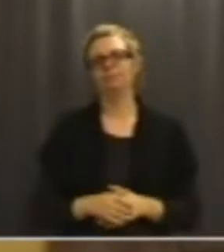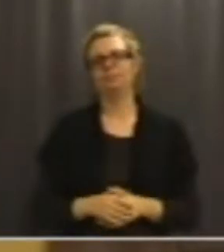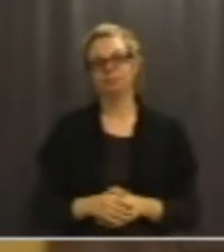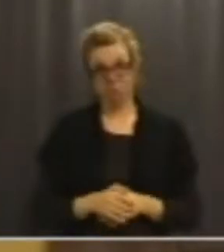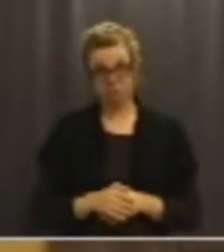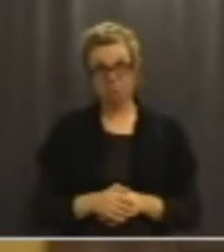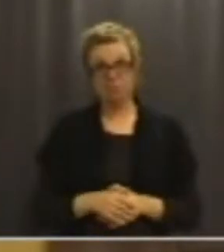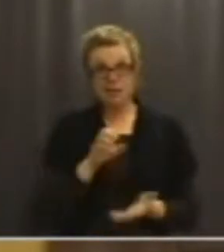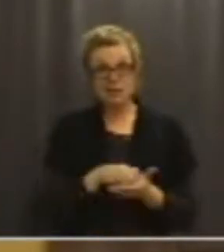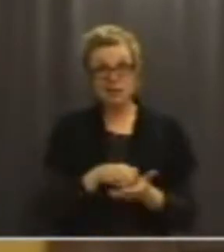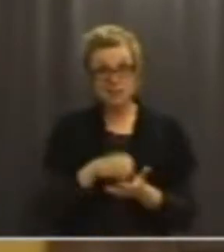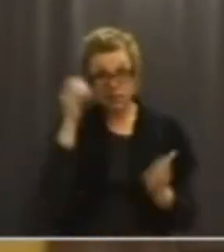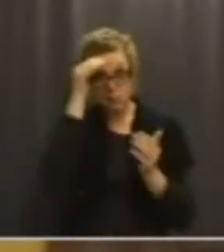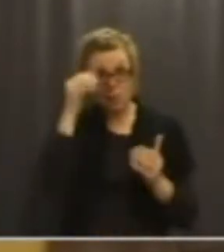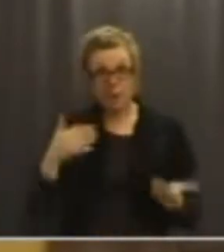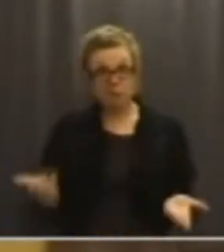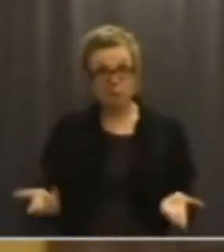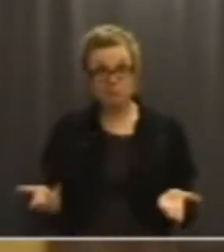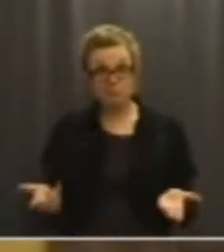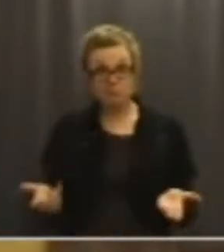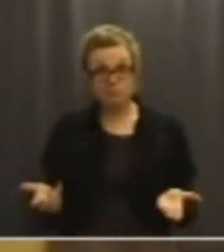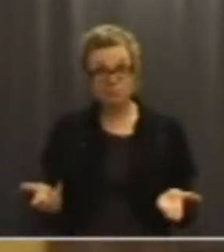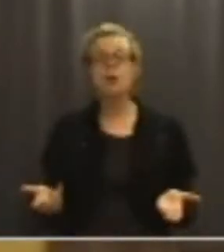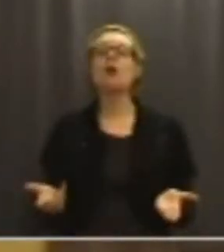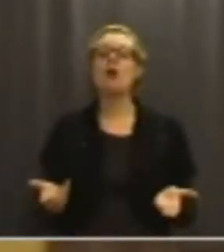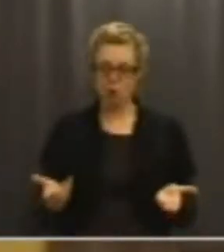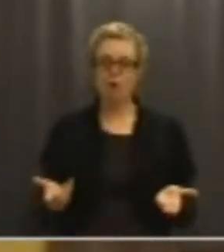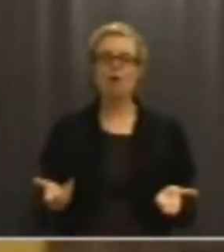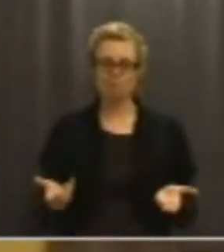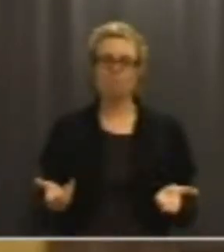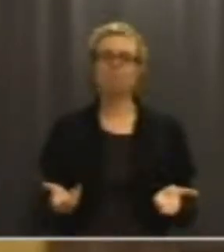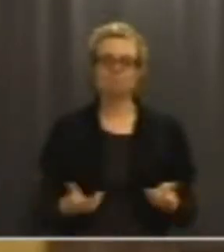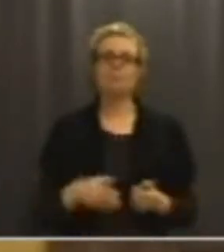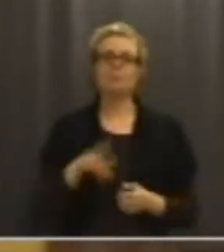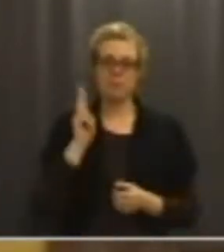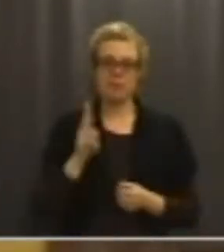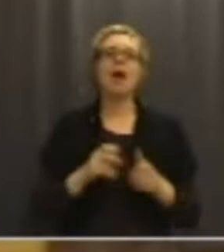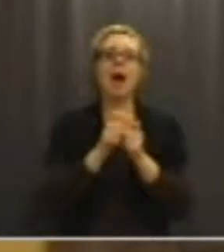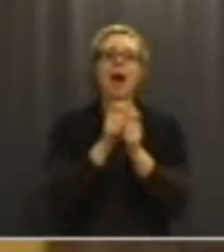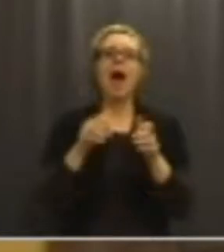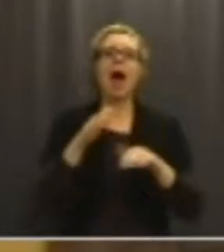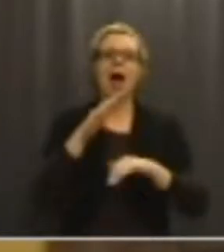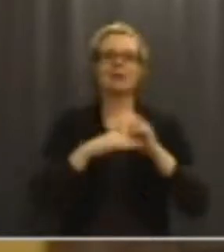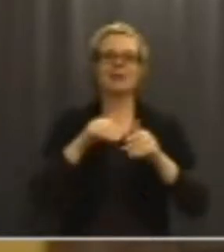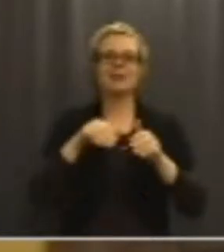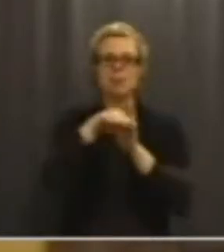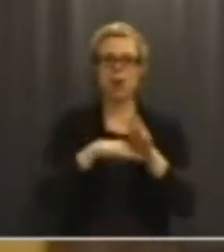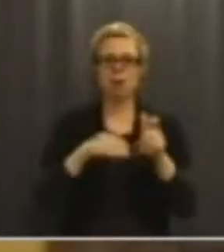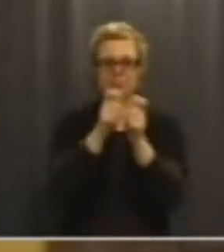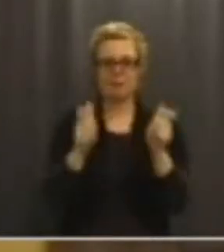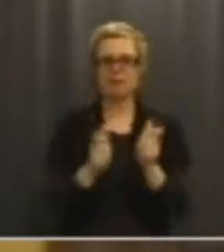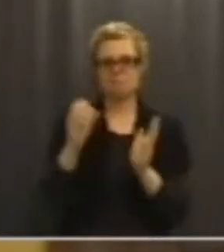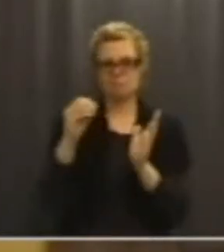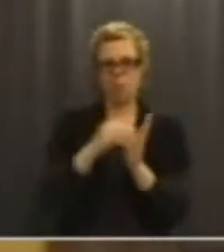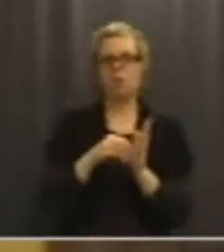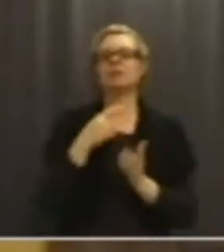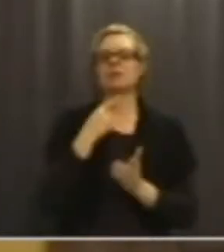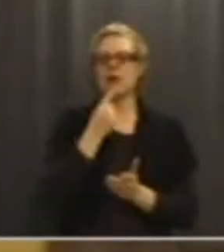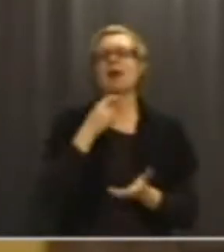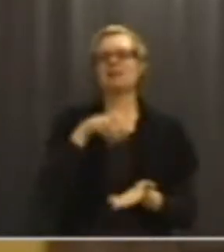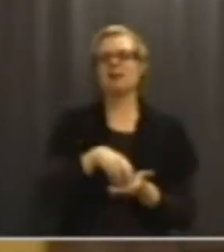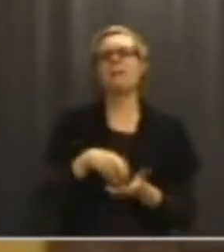Är det ett samhällsproblem? Ja, det konstateras i handlingsprogrammet att det är ett samhällsproblem.